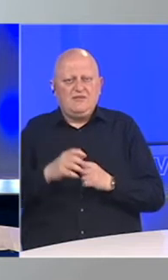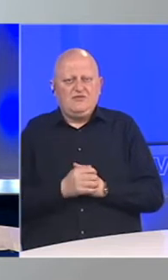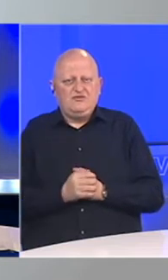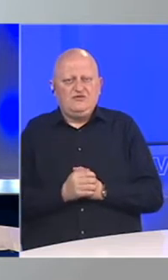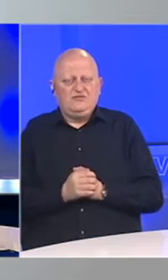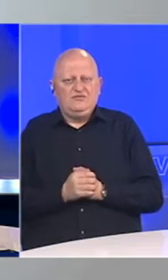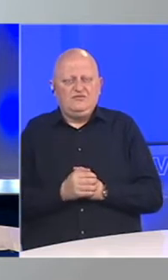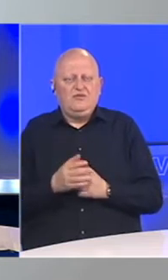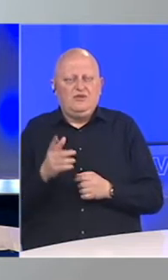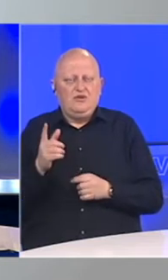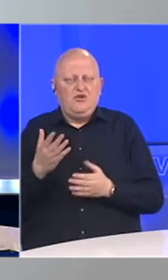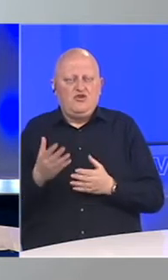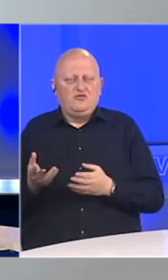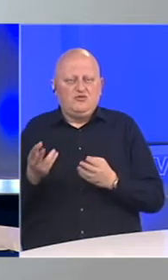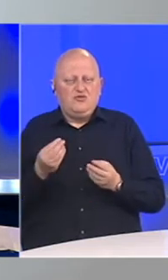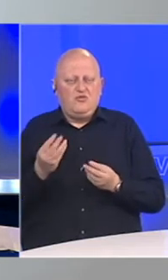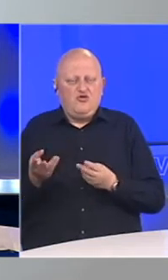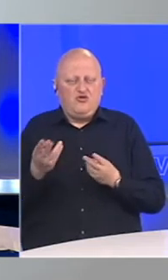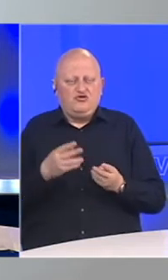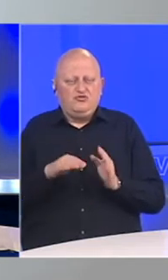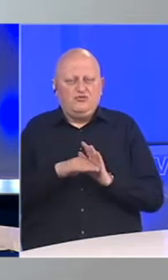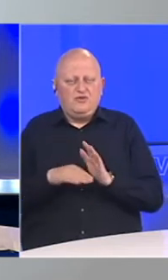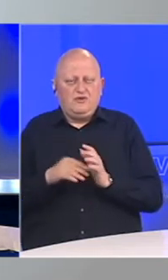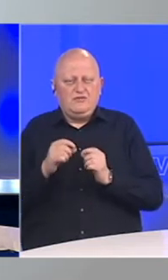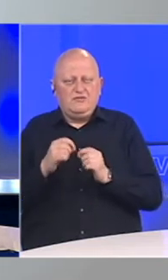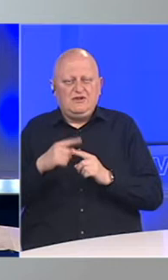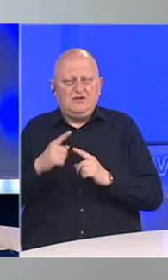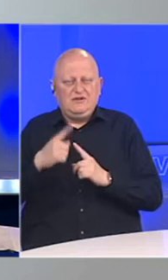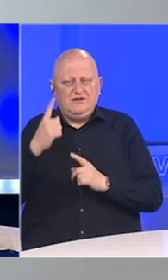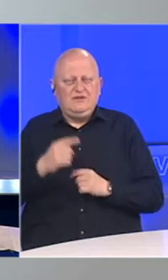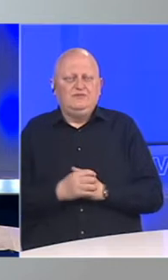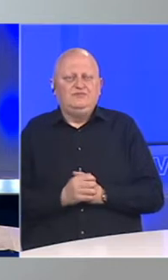Smajlbegović. Gospodine Smajlbegović, u dobrodošli u program BHT1.